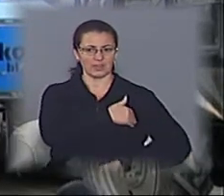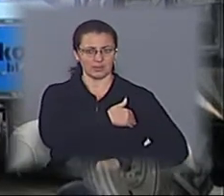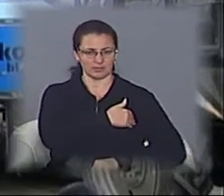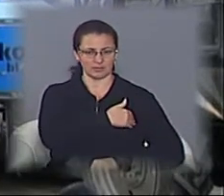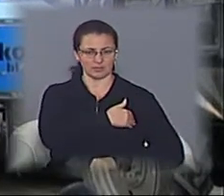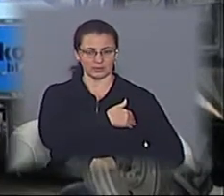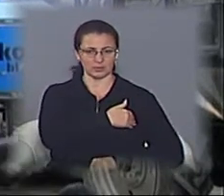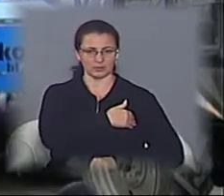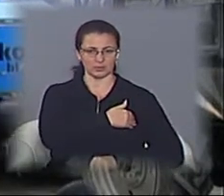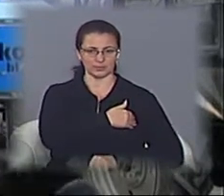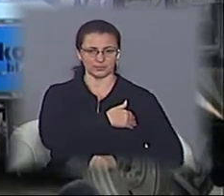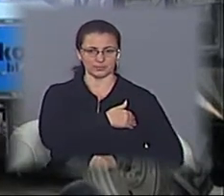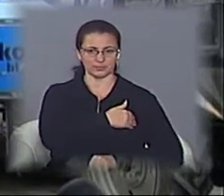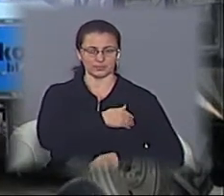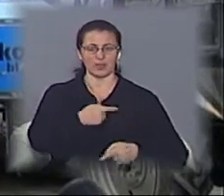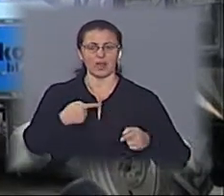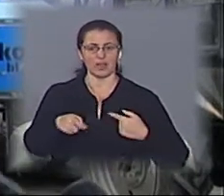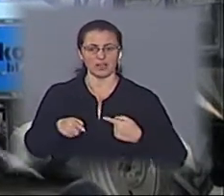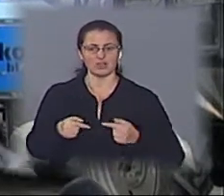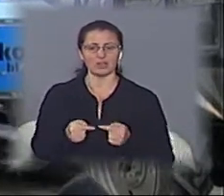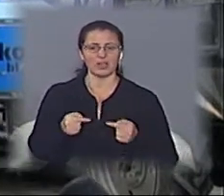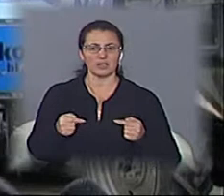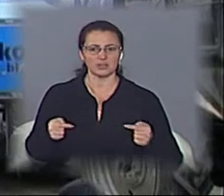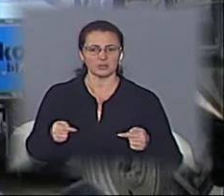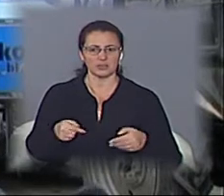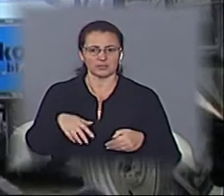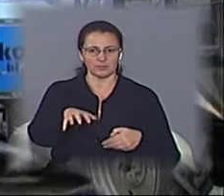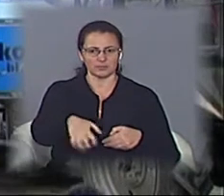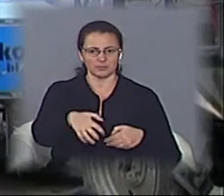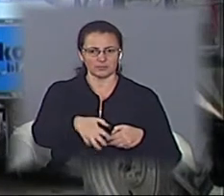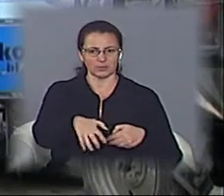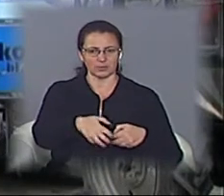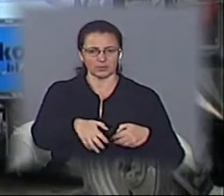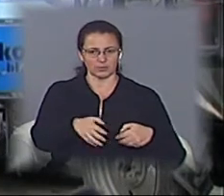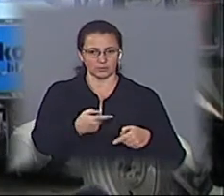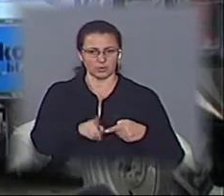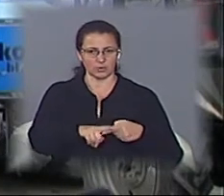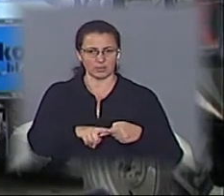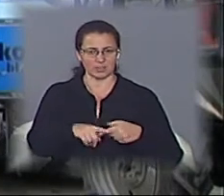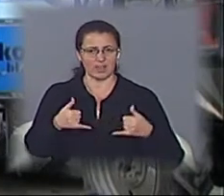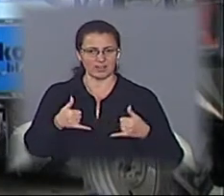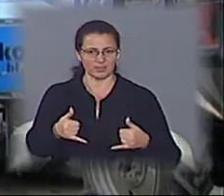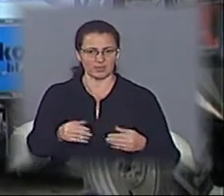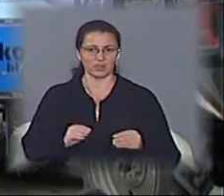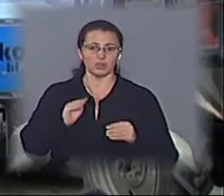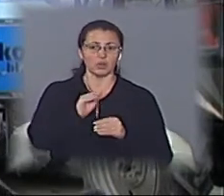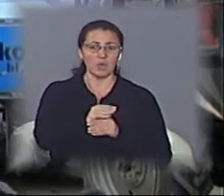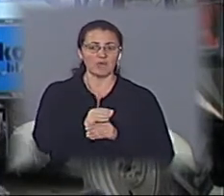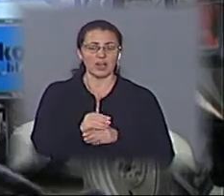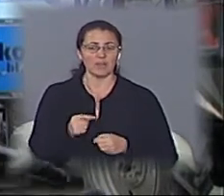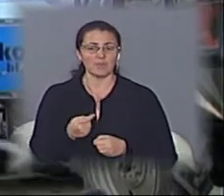іншими інструментами зрихлюємо, зрушуємо цей асфальт і додаємо кількість